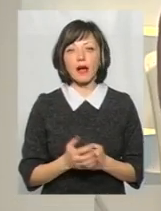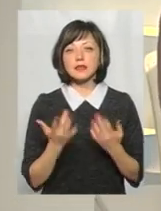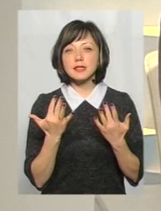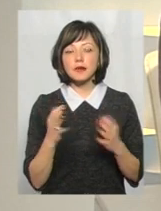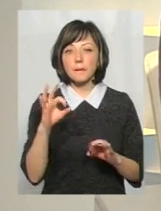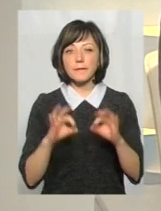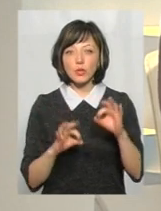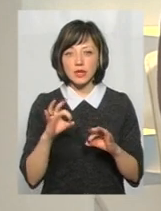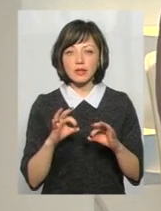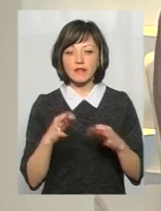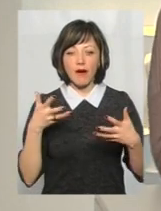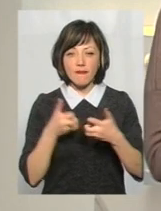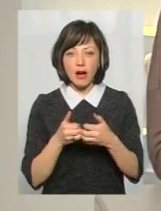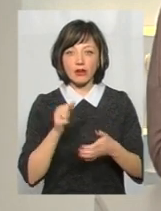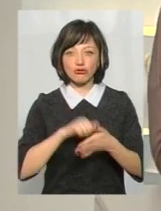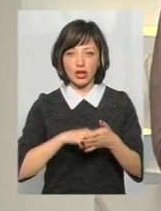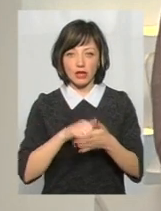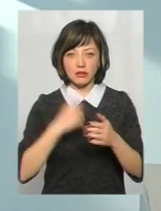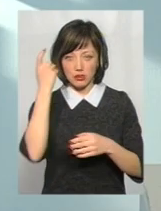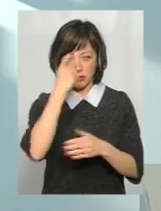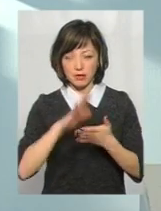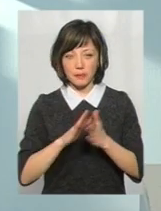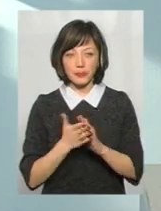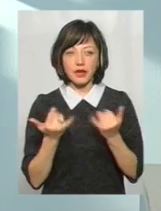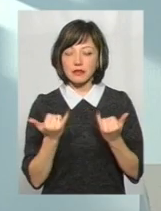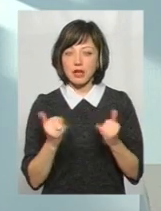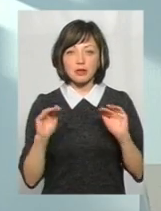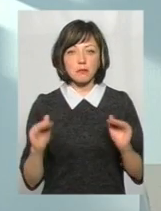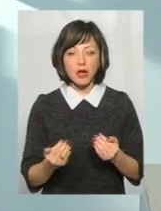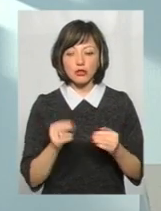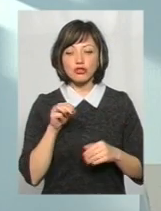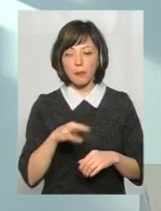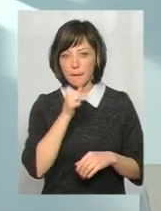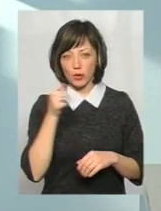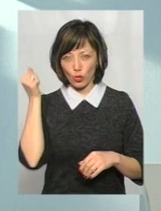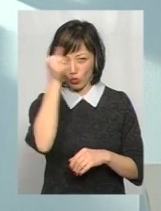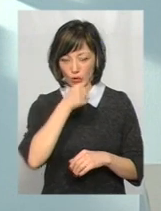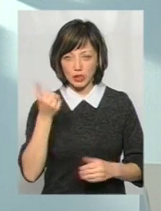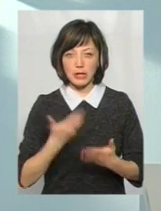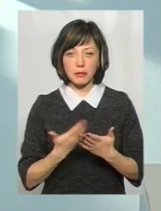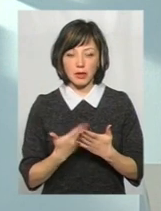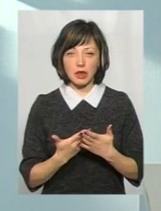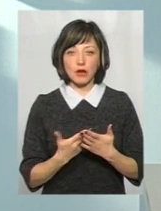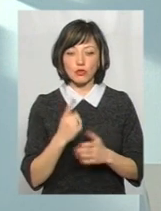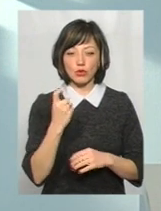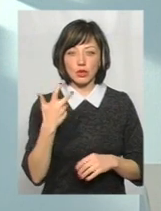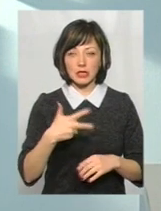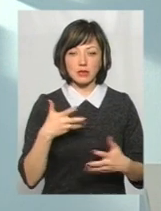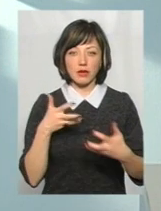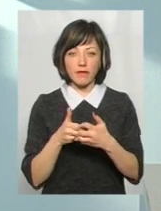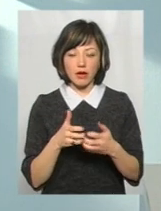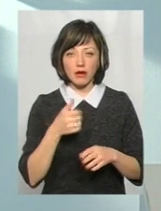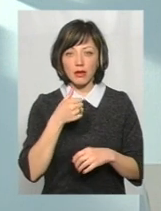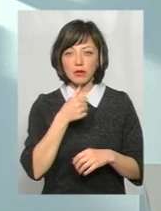сталися от саме через зловживання спиртним? Зараз, до речі, набагато менше, ніж в минулому році. Якщо ми можна говорити про 130 ДТП